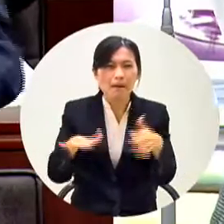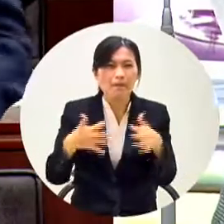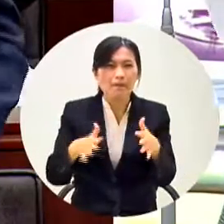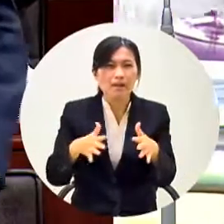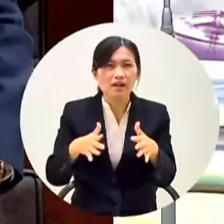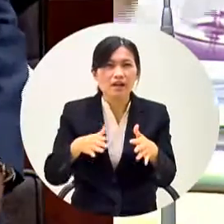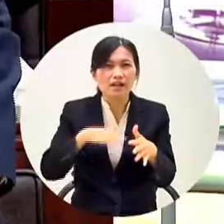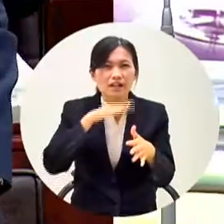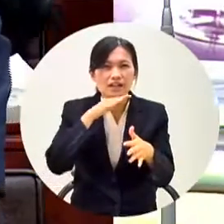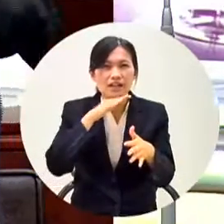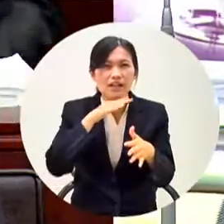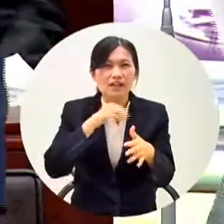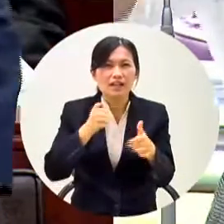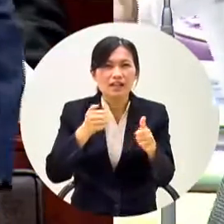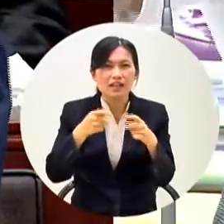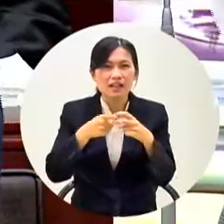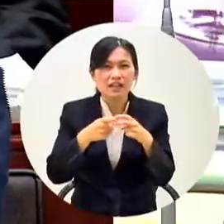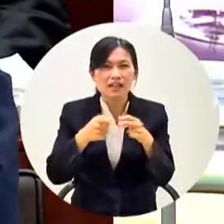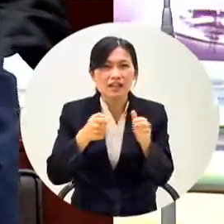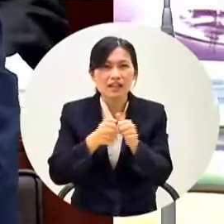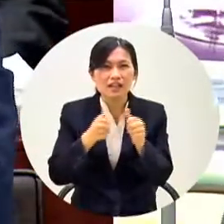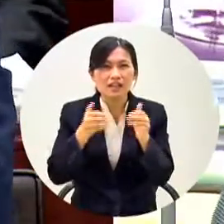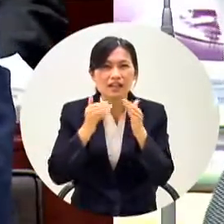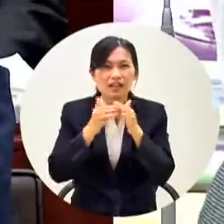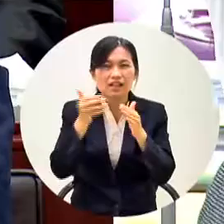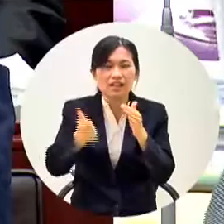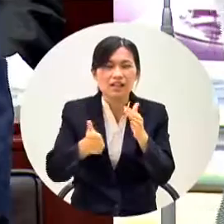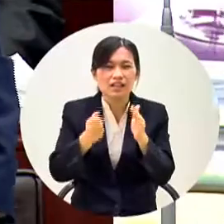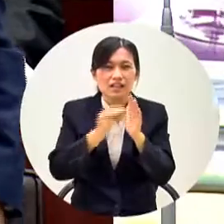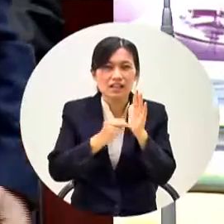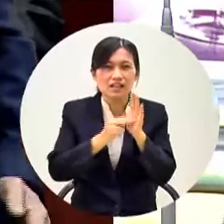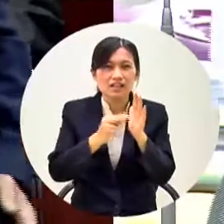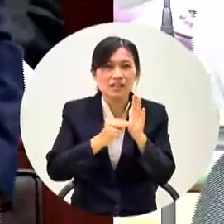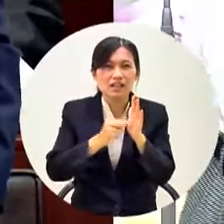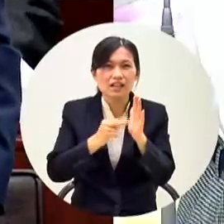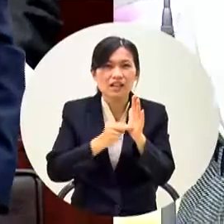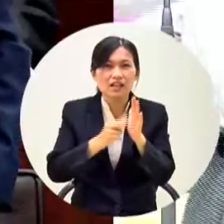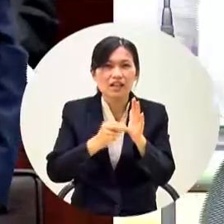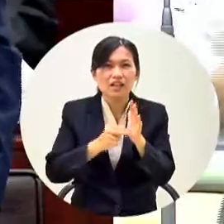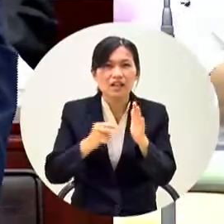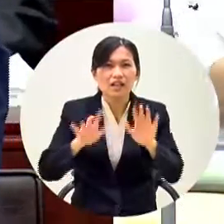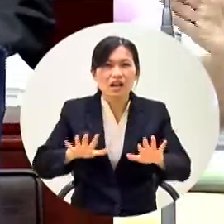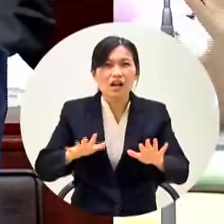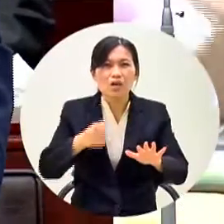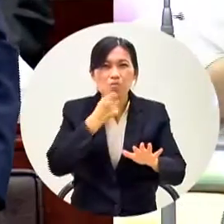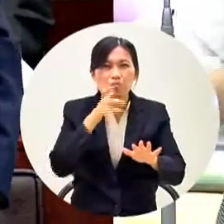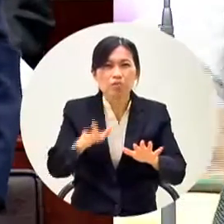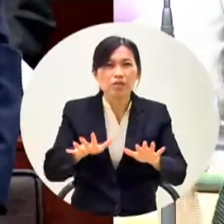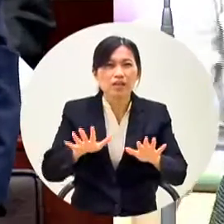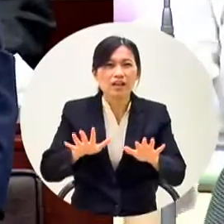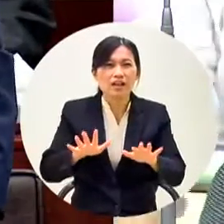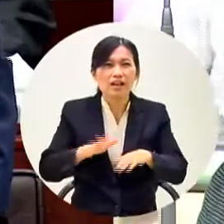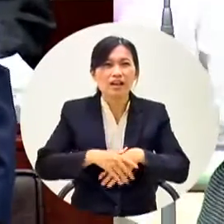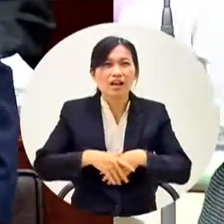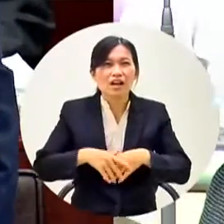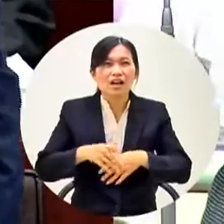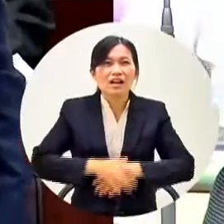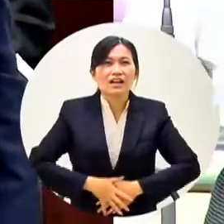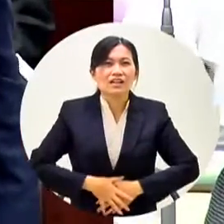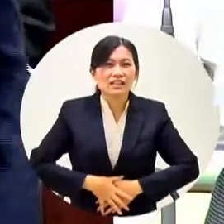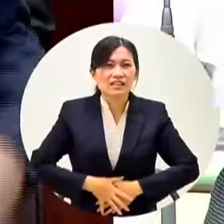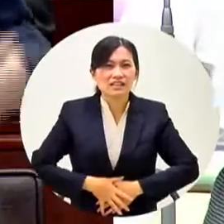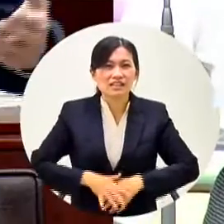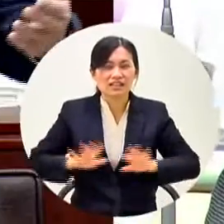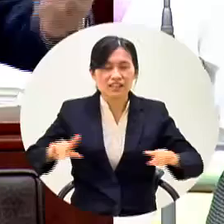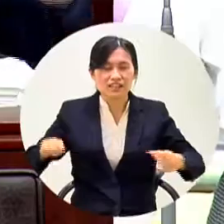會比較好我在國中的時候我是國中開始學英文我每天有一個鐘頭的英文如果不願意然後我一直學學到大學還出國念書念